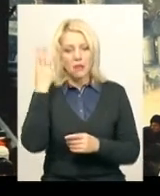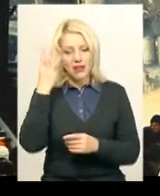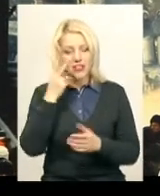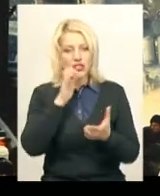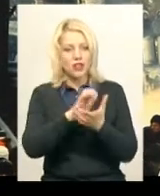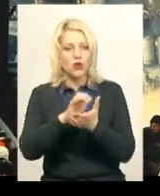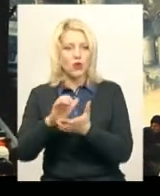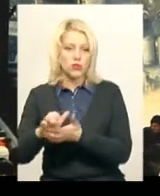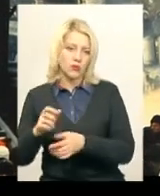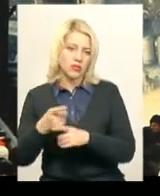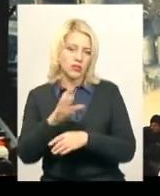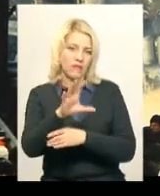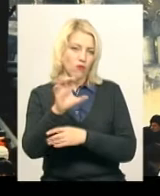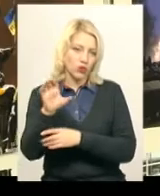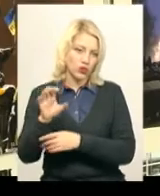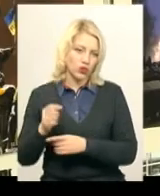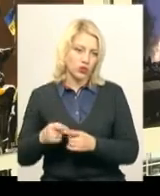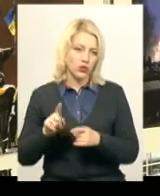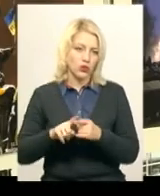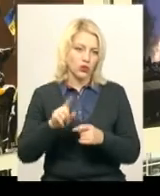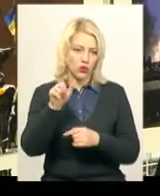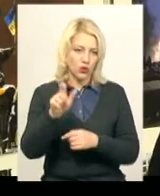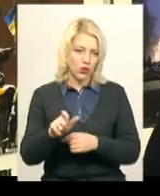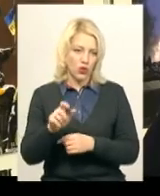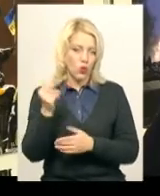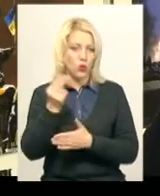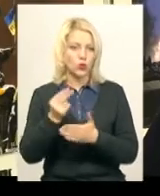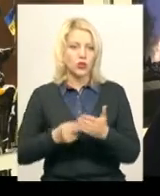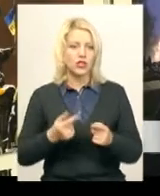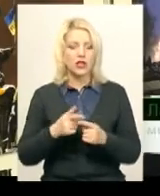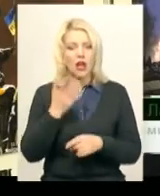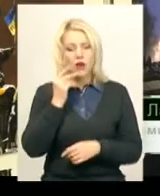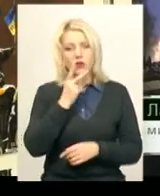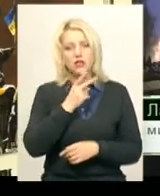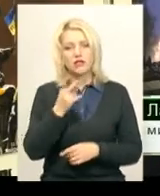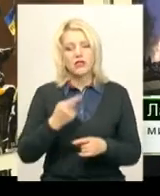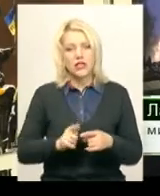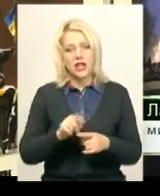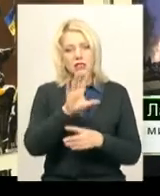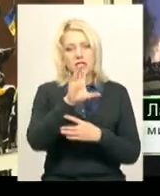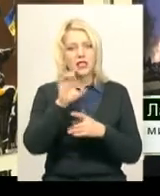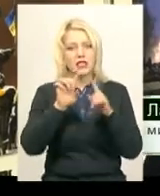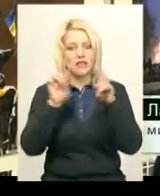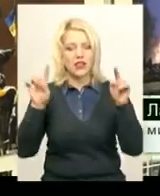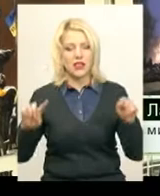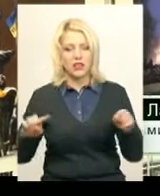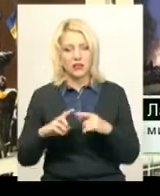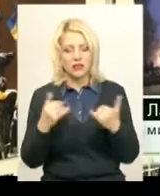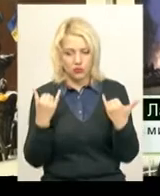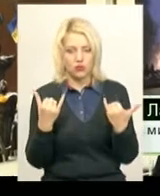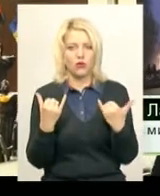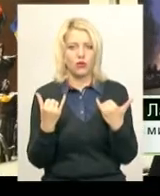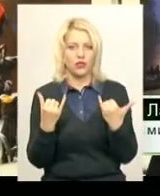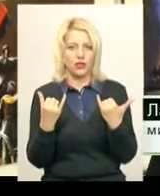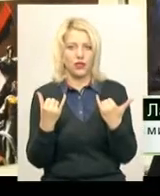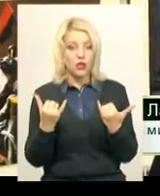з нагоди Дня Героїв Небесної Сотні. Насправді, коли дивишся на ці світлини, на сьогоднішню